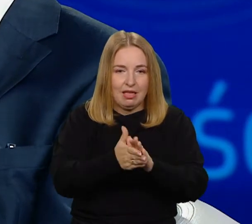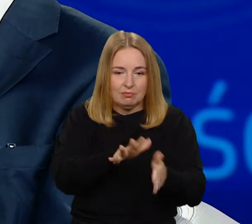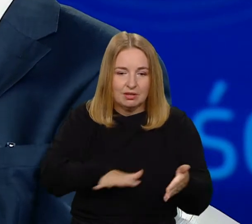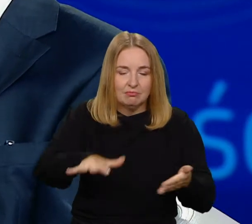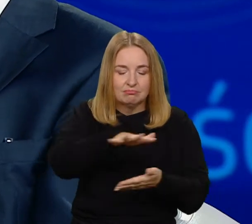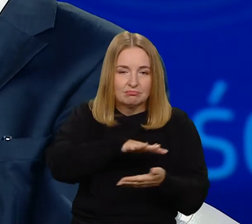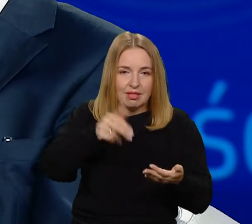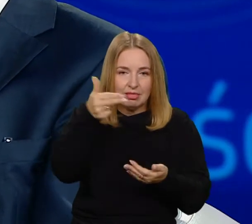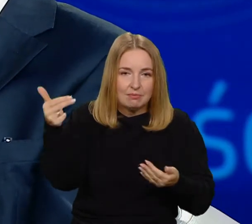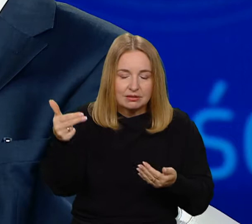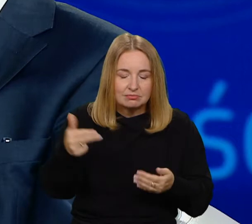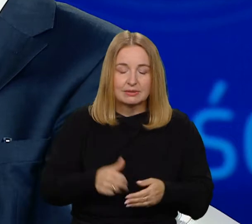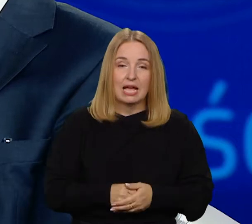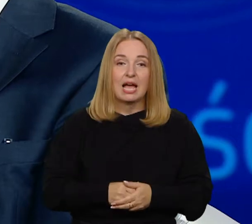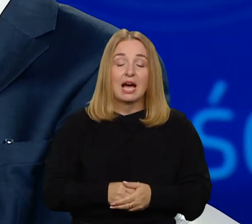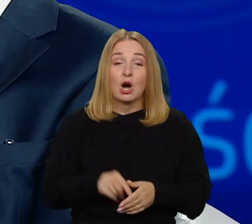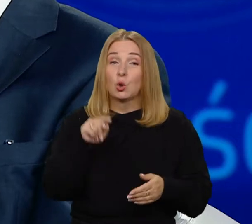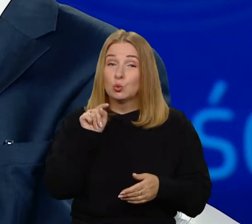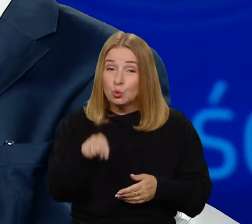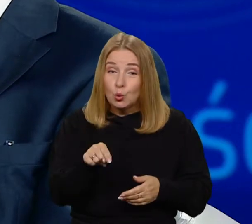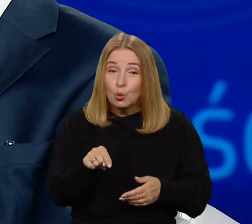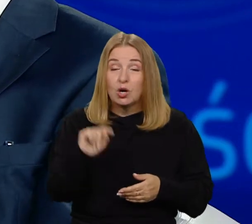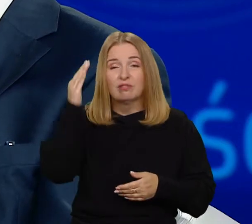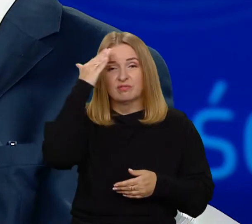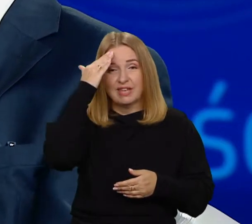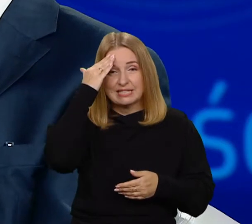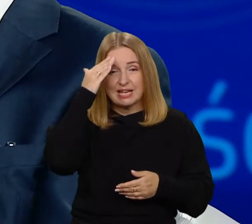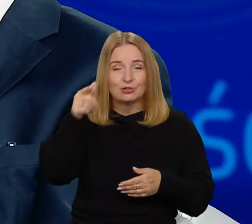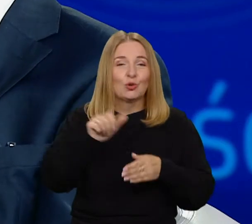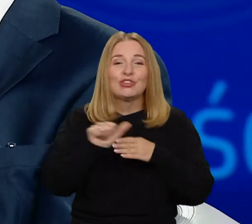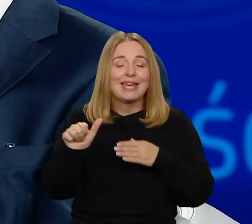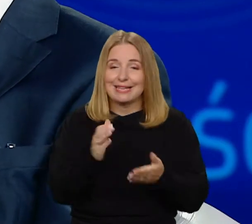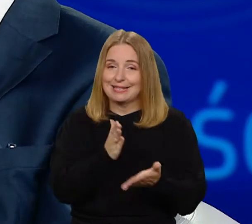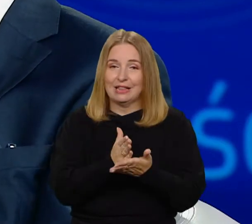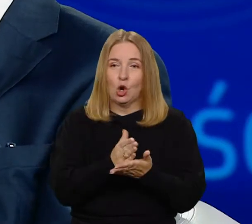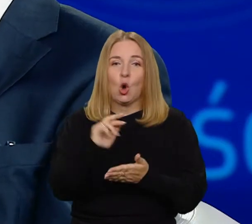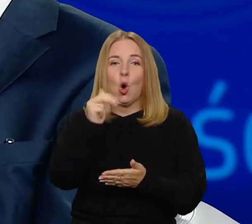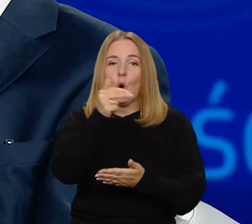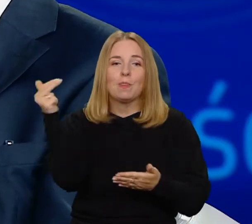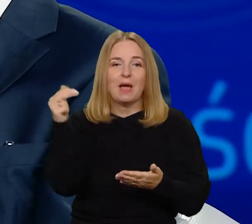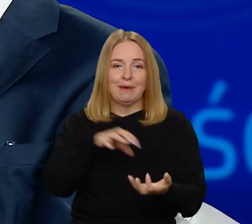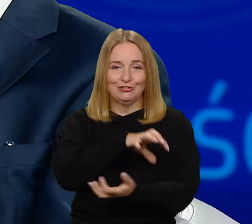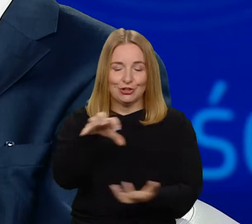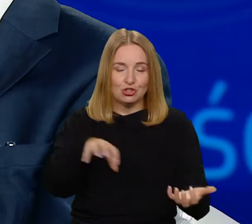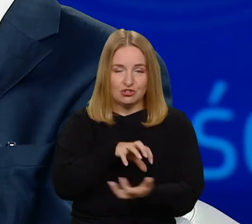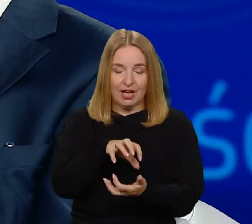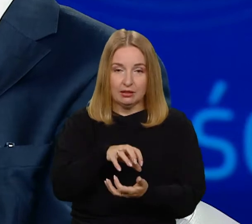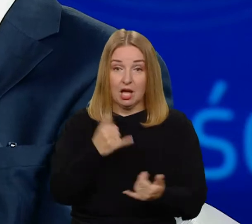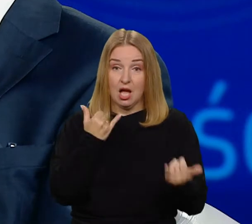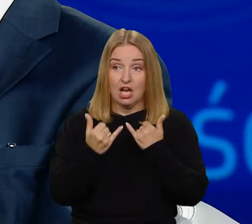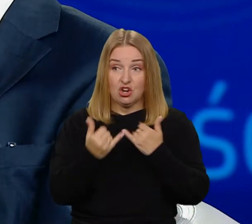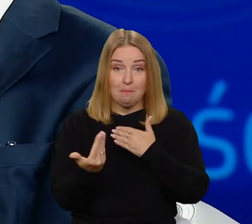I to jest wiedza, która niekoniecznie jest wiedzą o świecie. Bo jeśli się uczymy